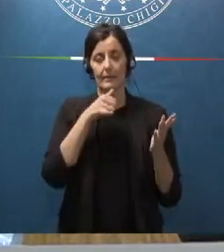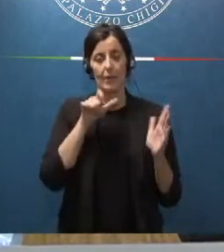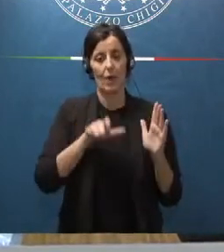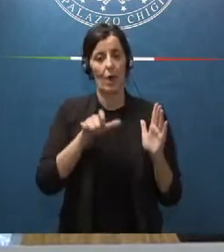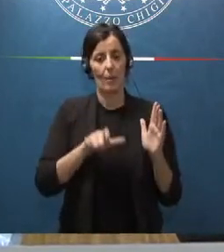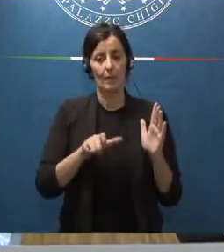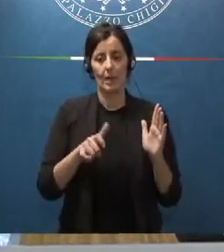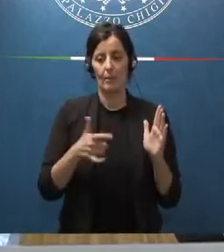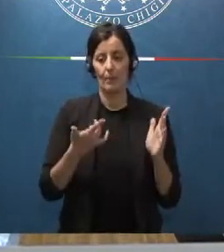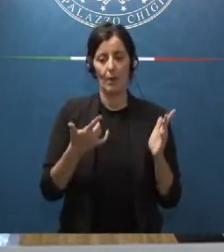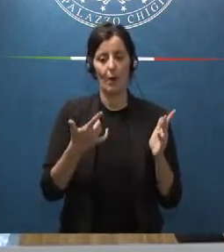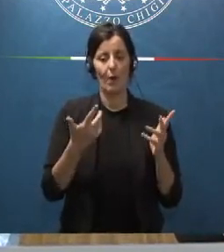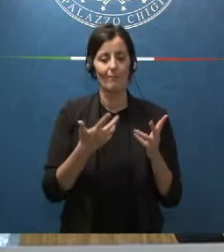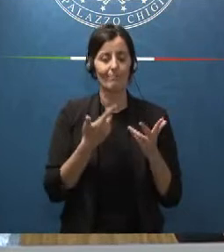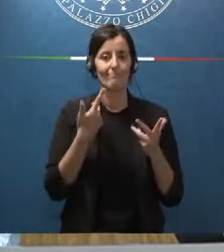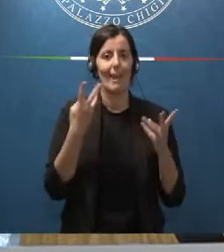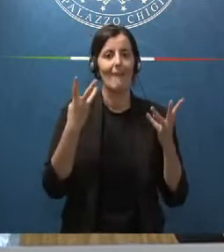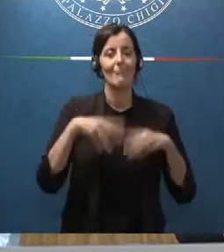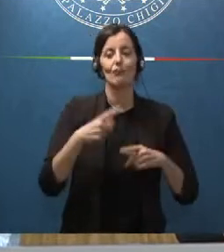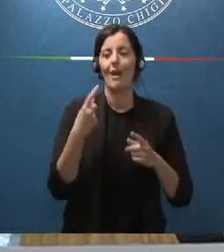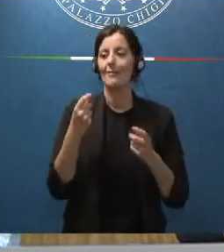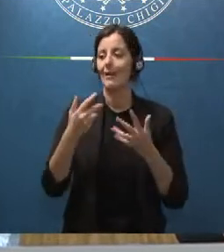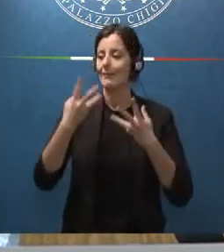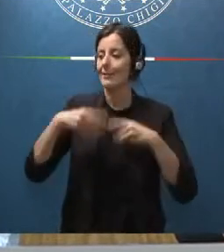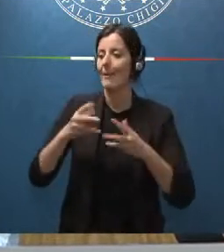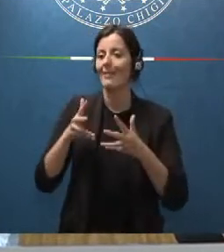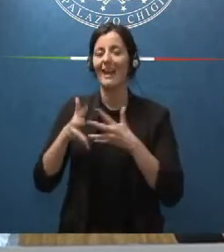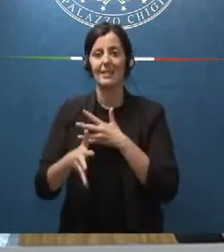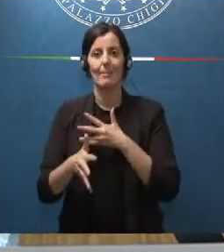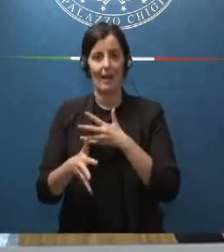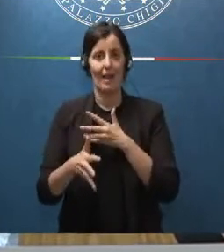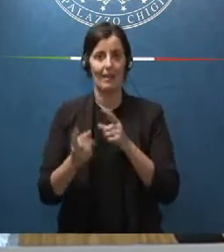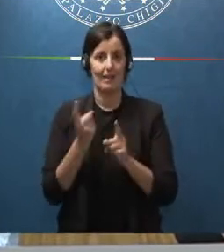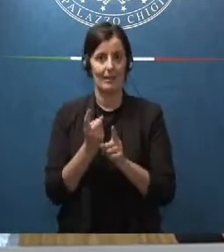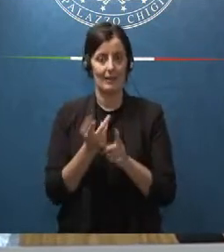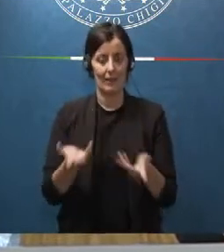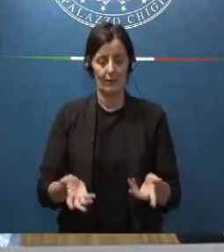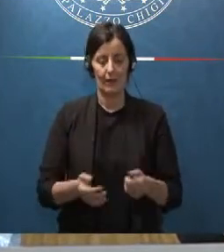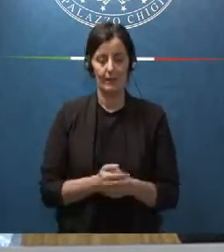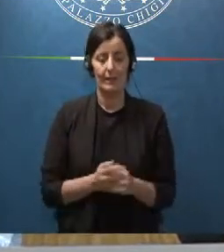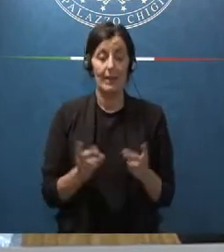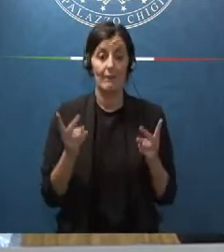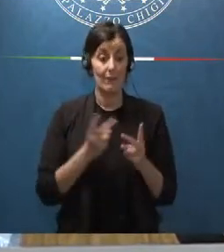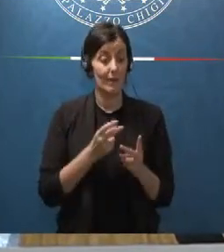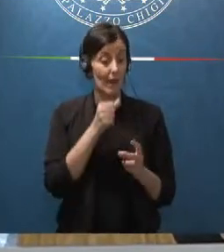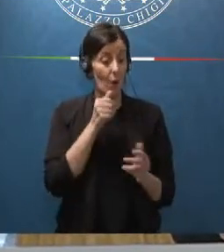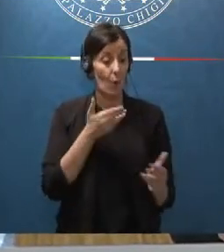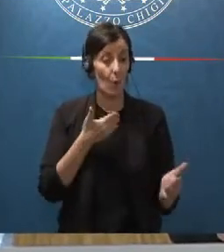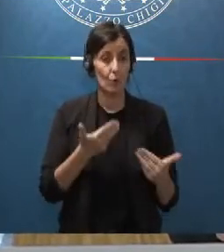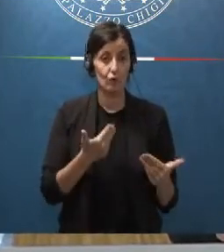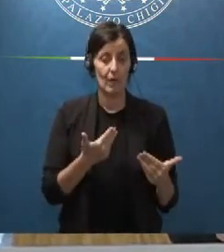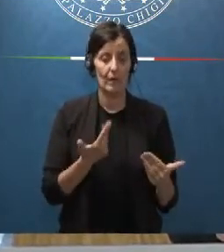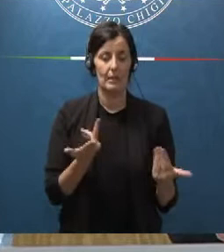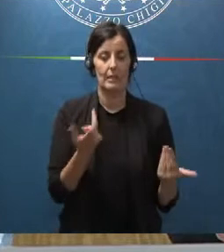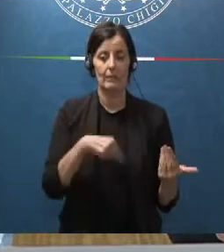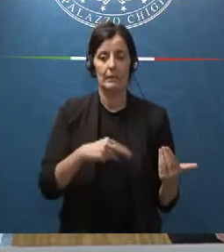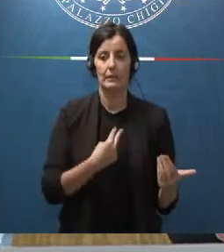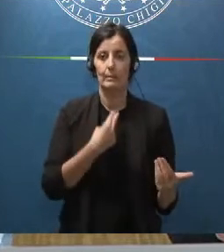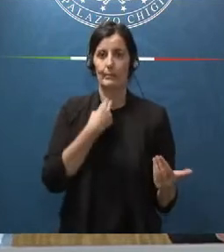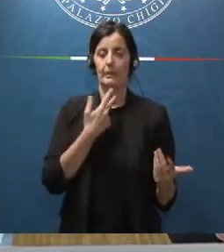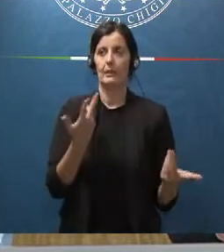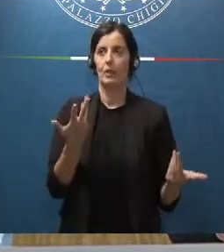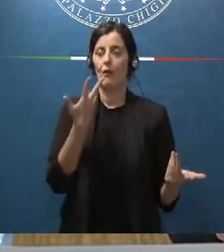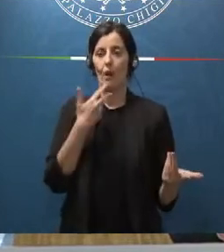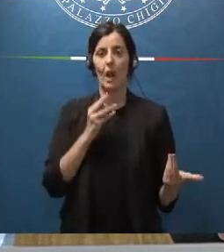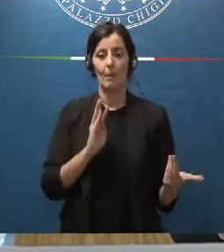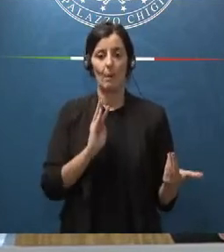efficienza e trasparenza del sistema partendo dal presupposto che l'urgenza ci ha portato a chiedere di